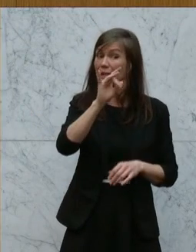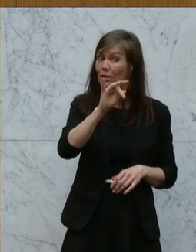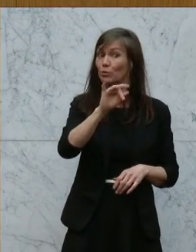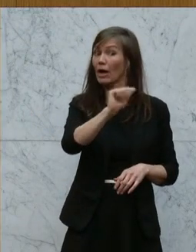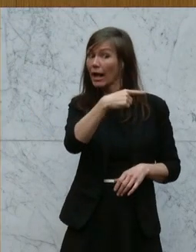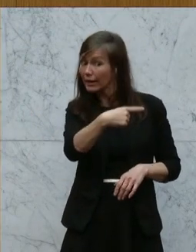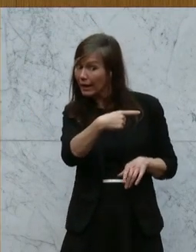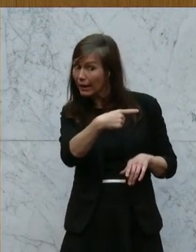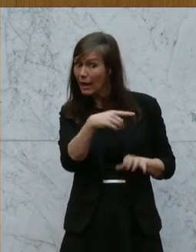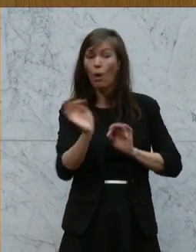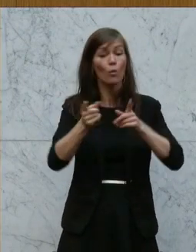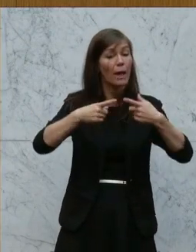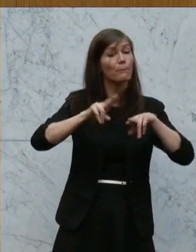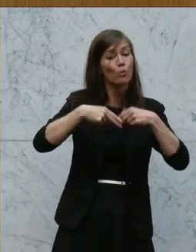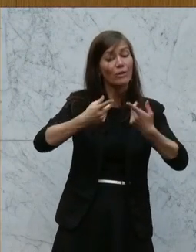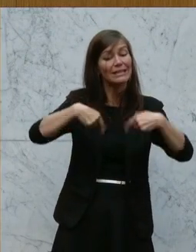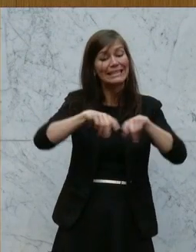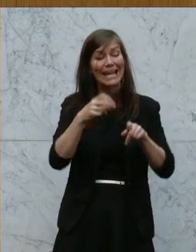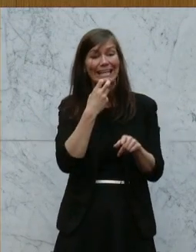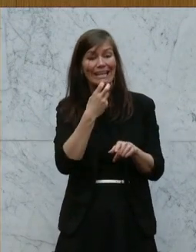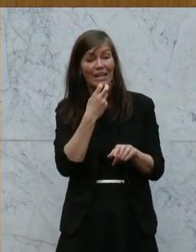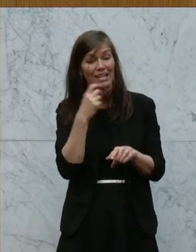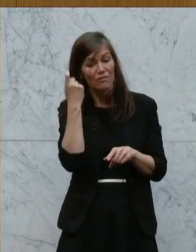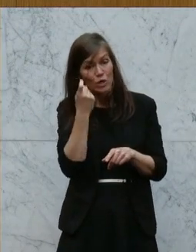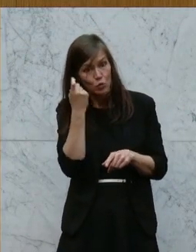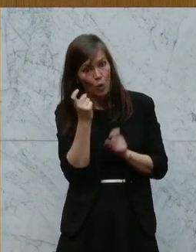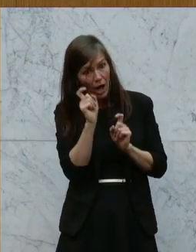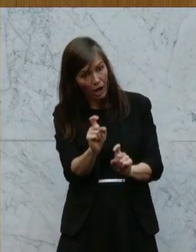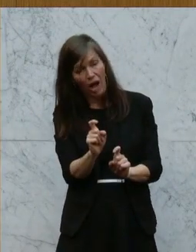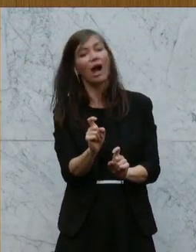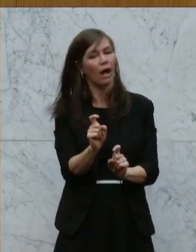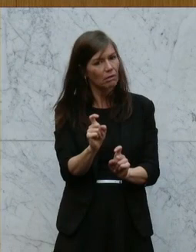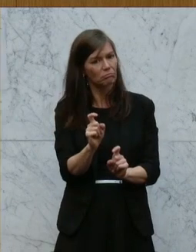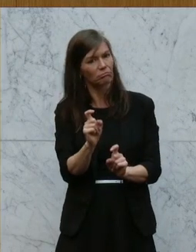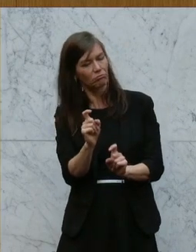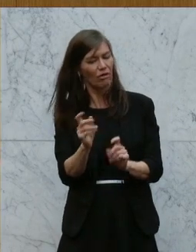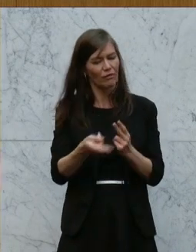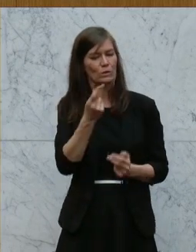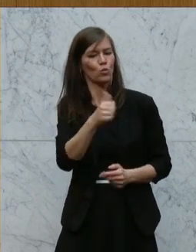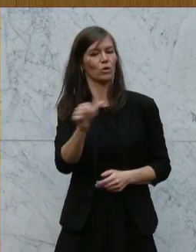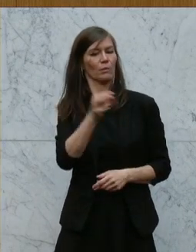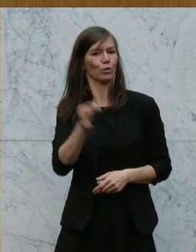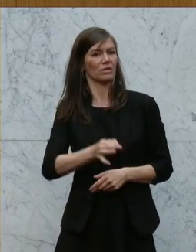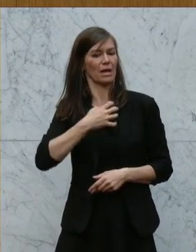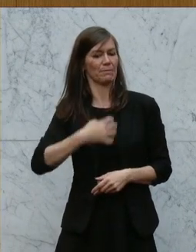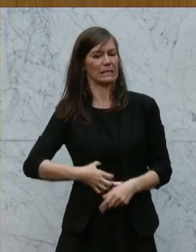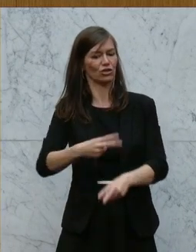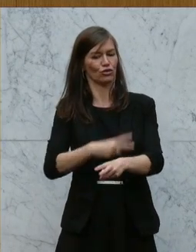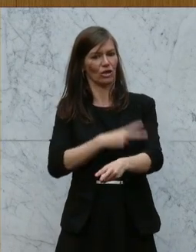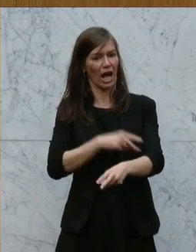Landesenergieversorgern, die teilweise im hundertprozentigen Eigentum des Landes sind. Das ist ein Körpergeld für diese